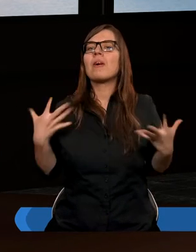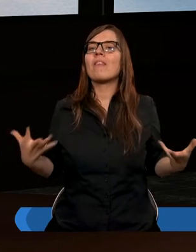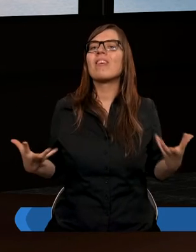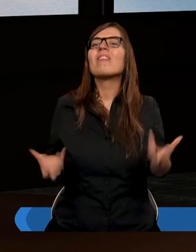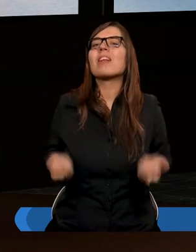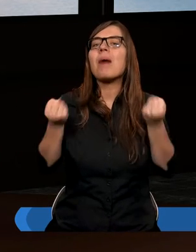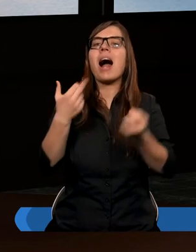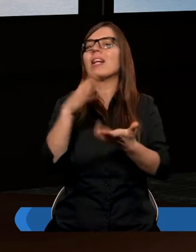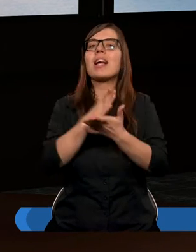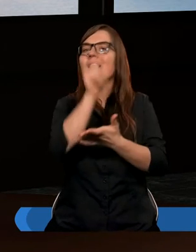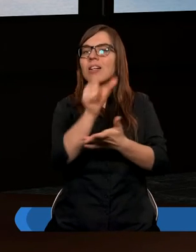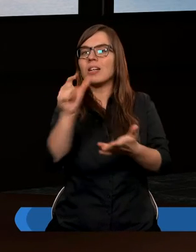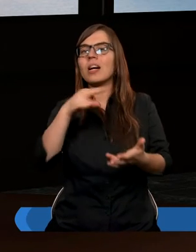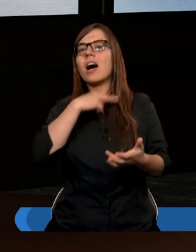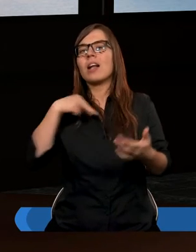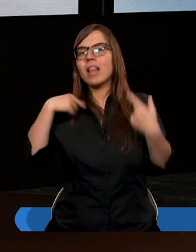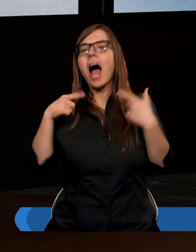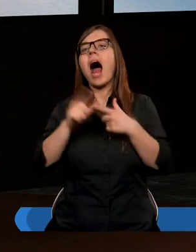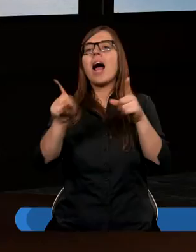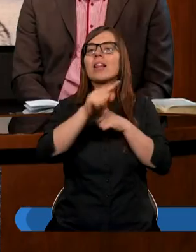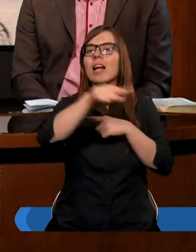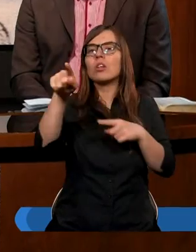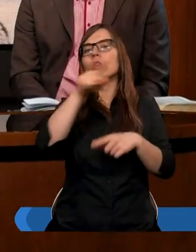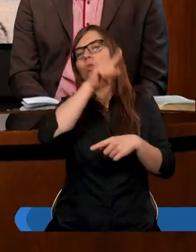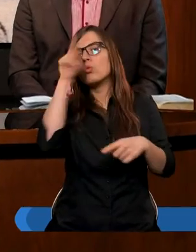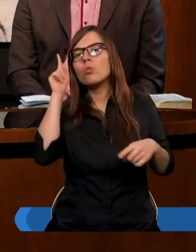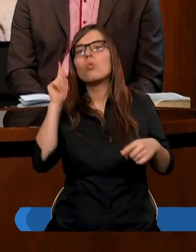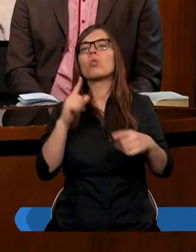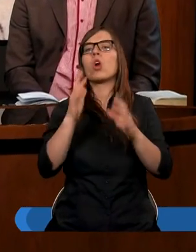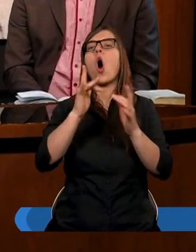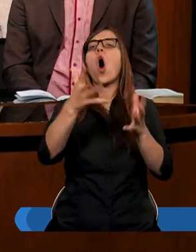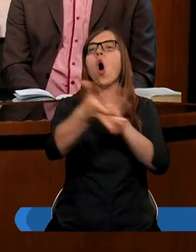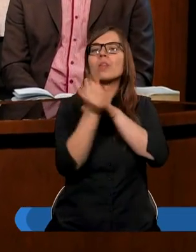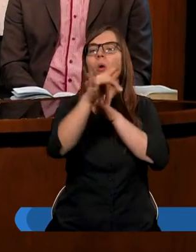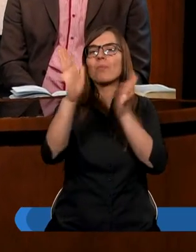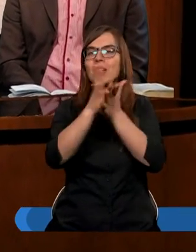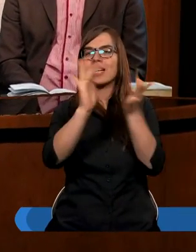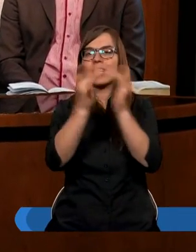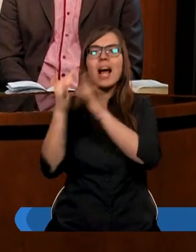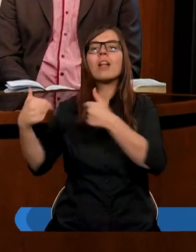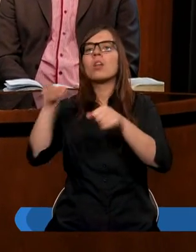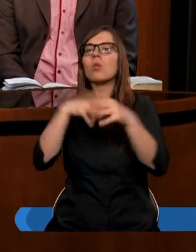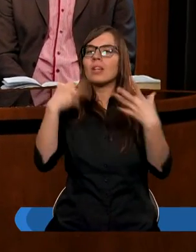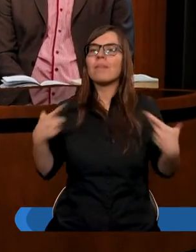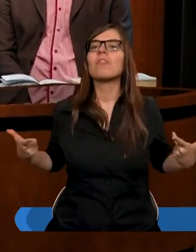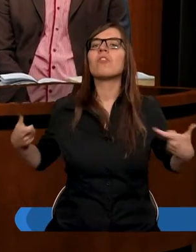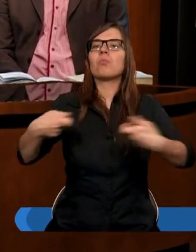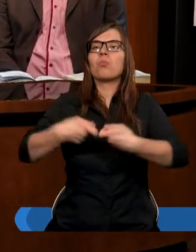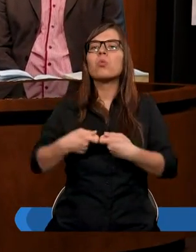tylko nas, ale i naszych miłych odbiorców, z którymi razem chcemy